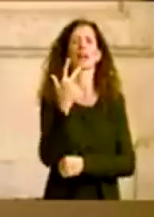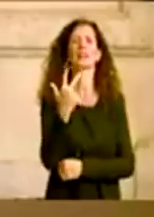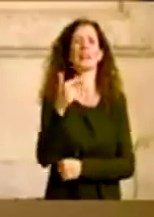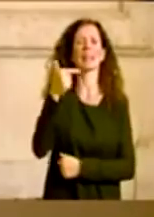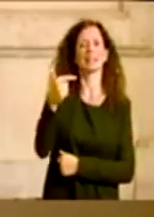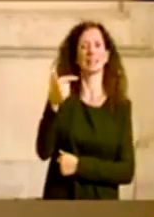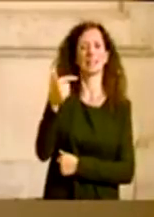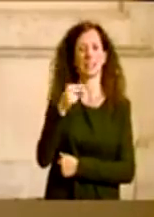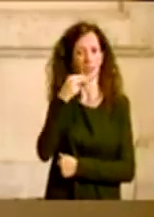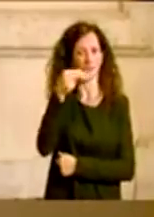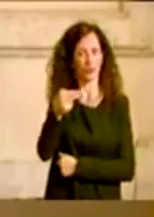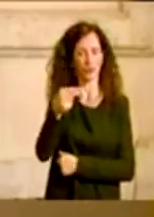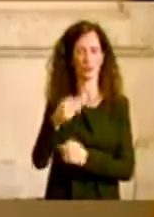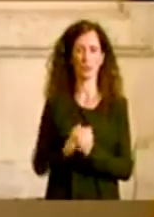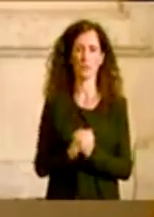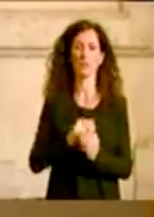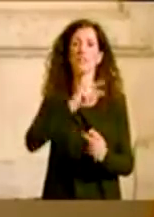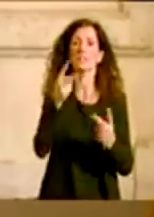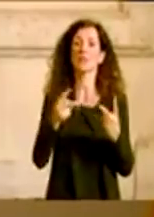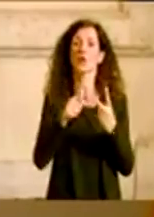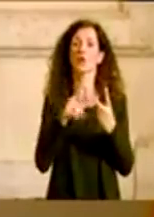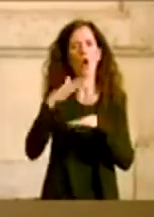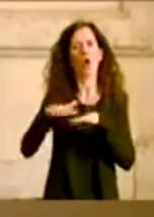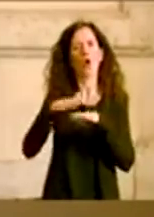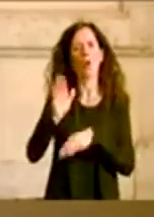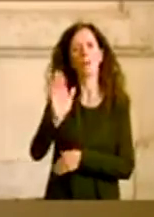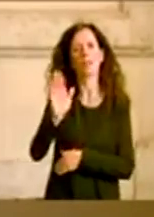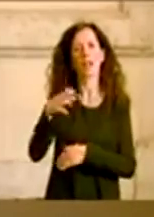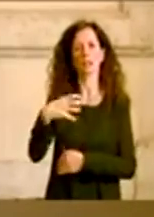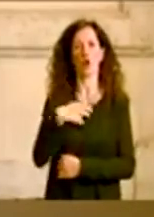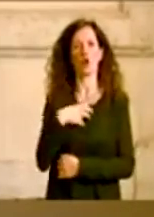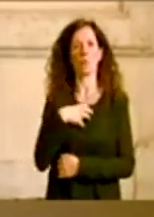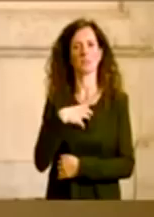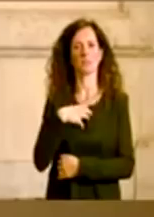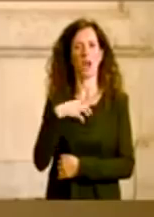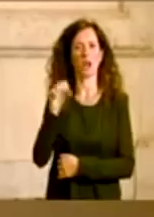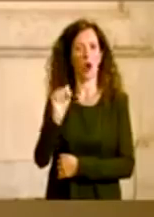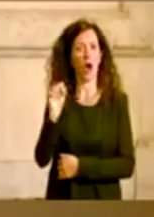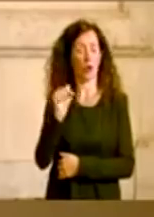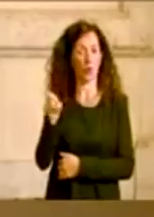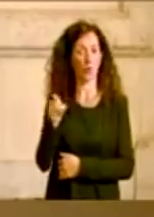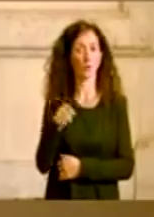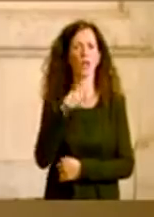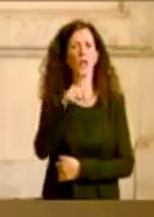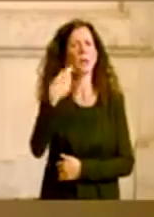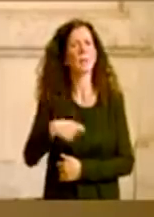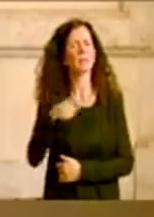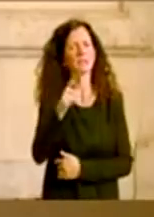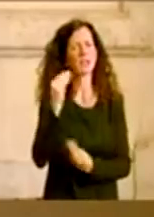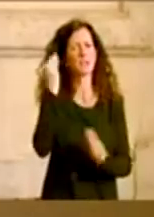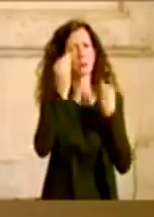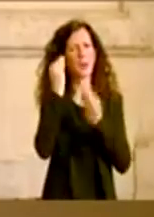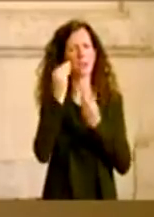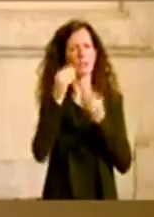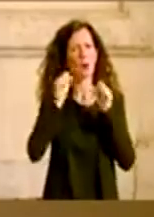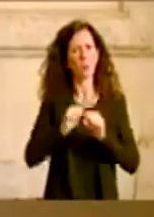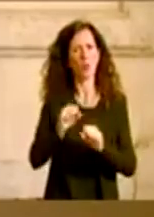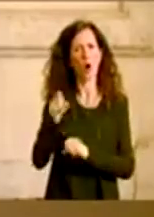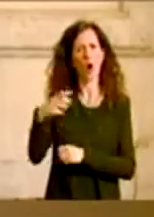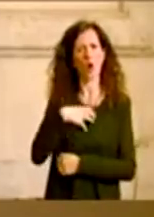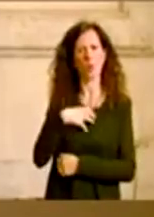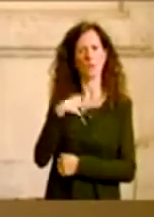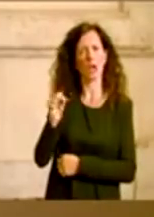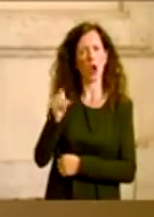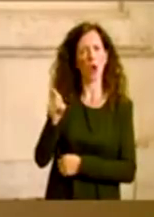Seconda brevissima domanda invece sulla questione delle mascherine. Secondo lei Arcuri in qualche modo è venuto meno a uno dei suoi